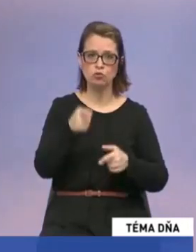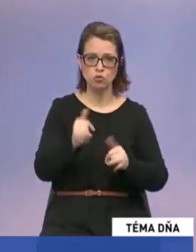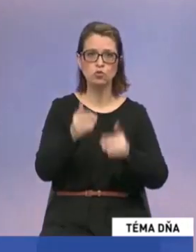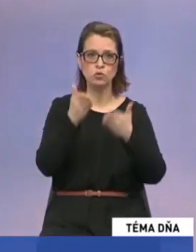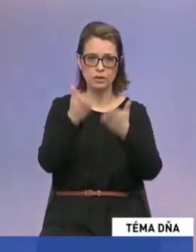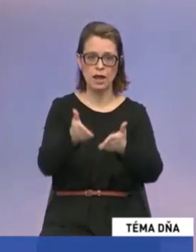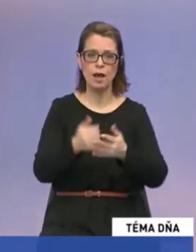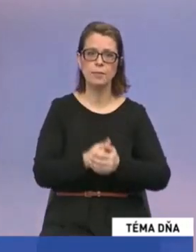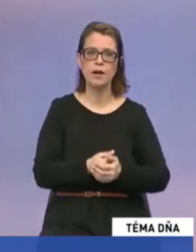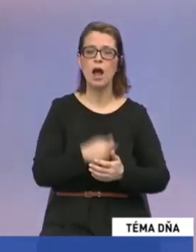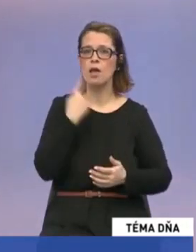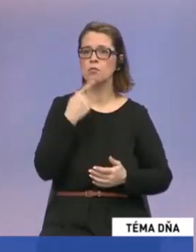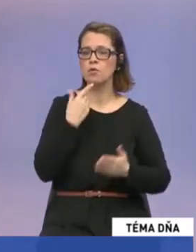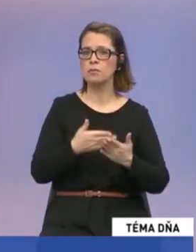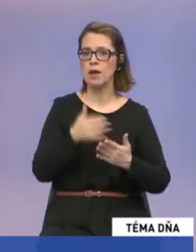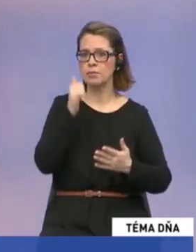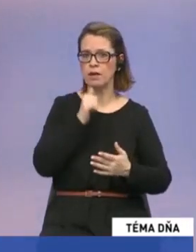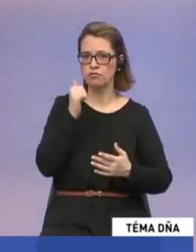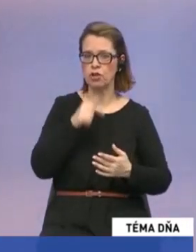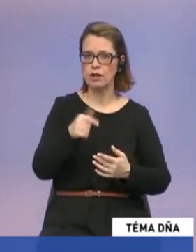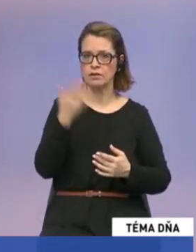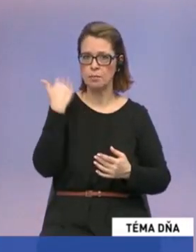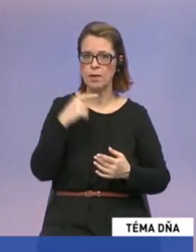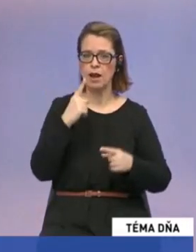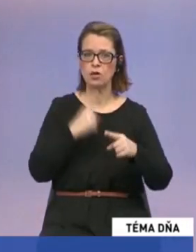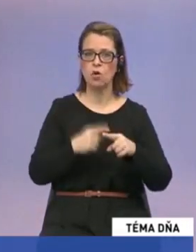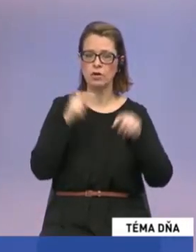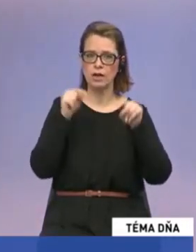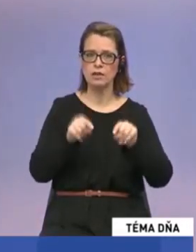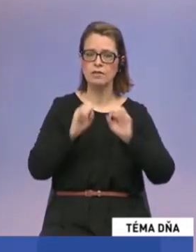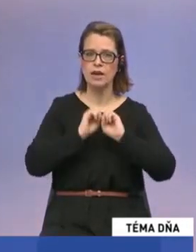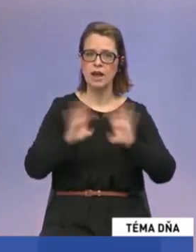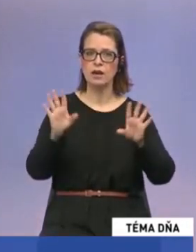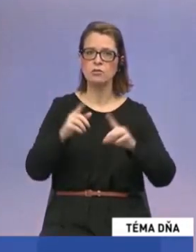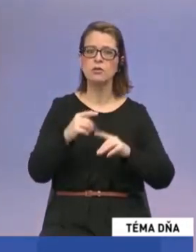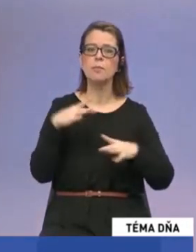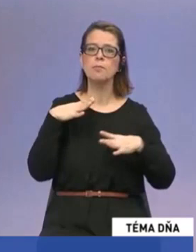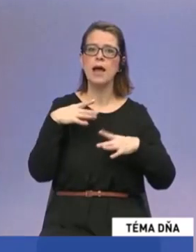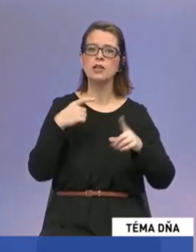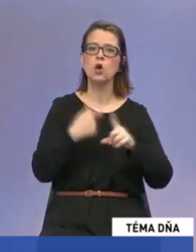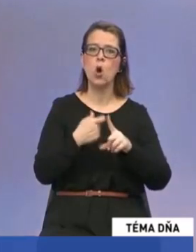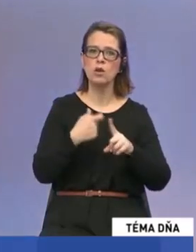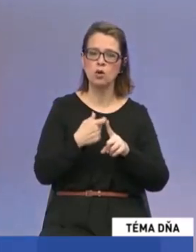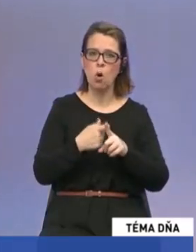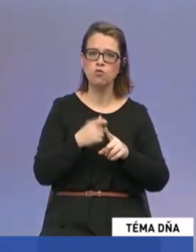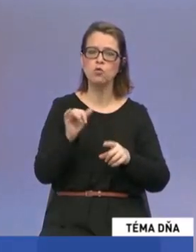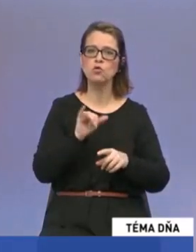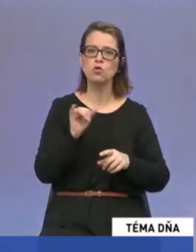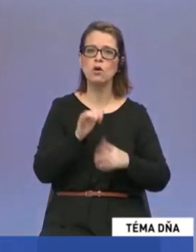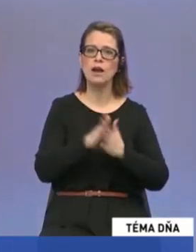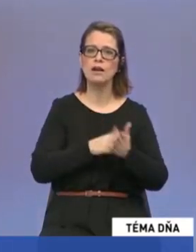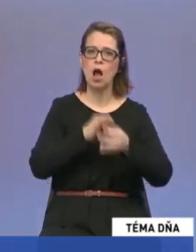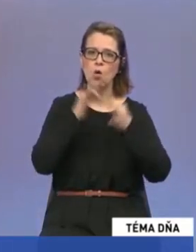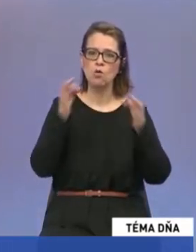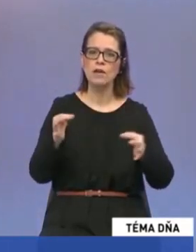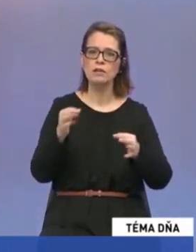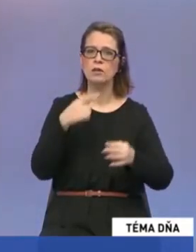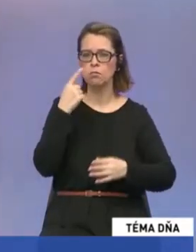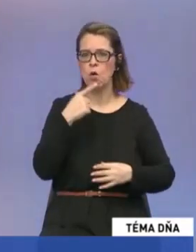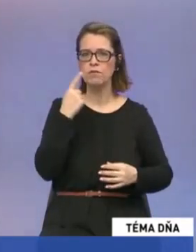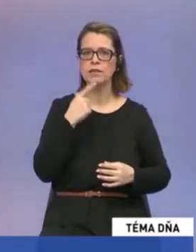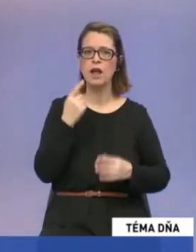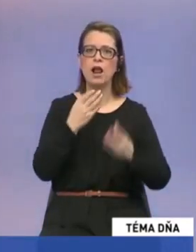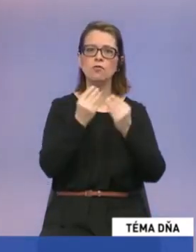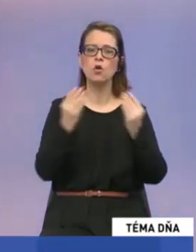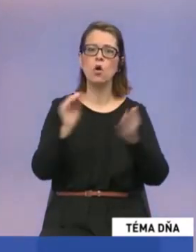spomeniem, napríklad včera ste mali konkrétne vo vašej relácii v teatrii pani Kolikovú, ktorá v úvode teda sprezentovala, v